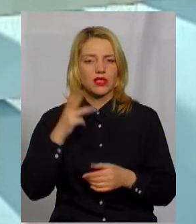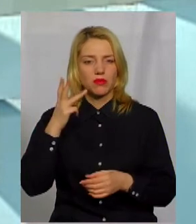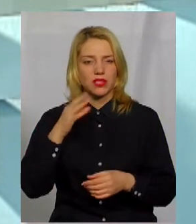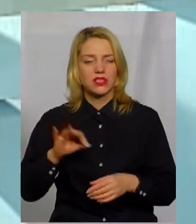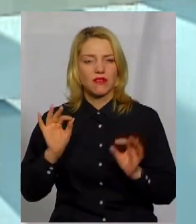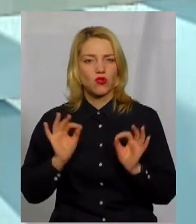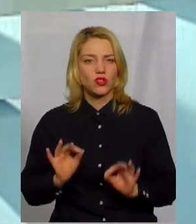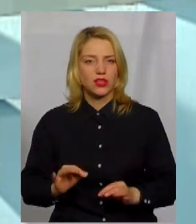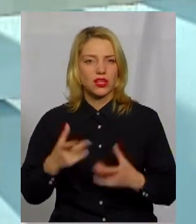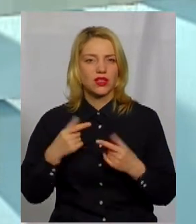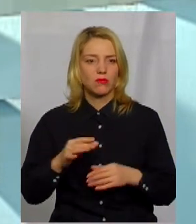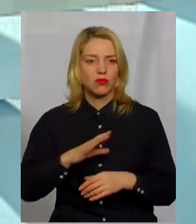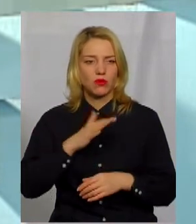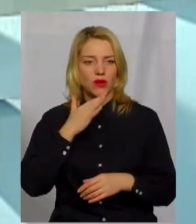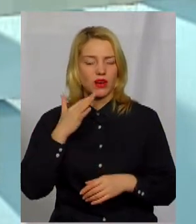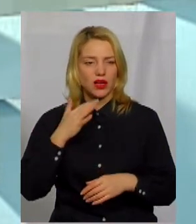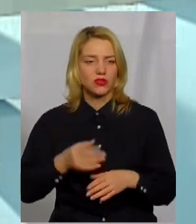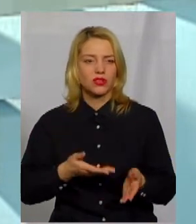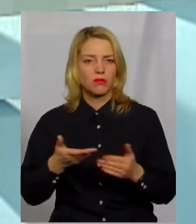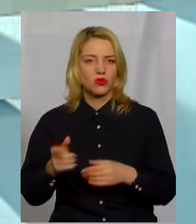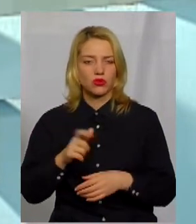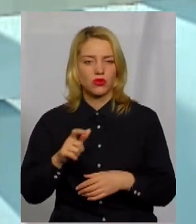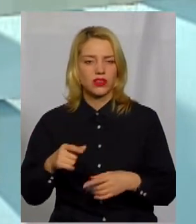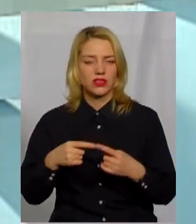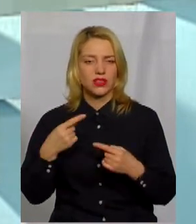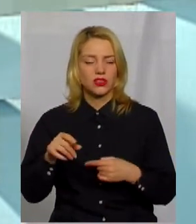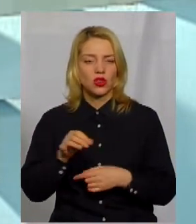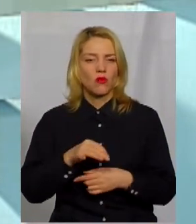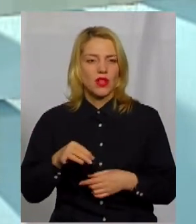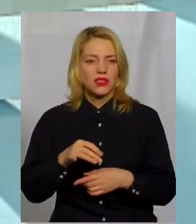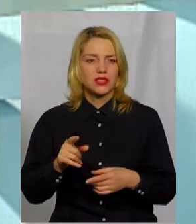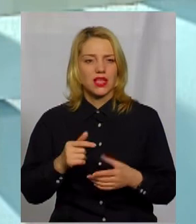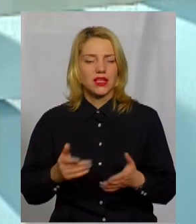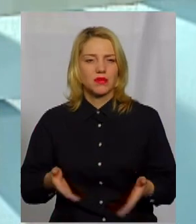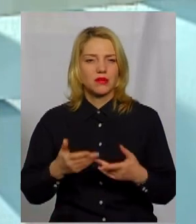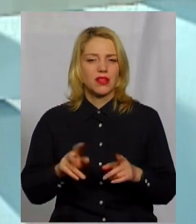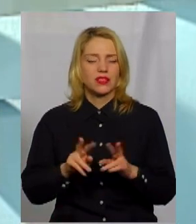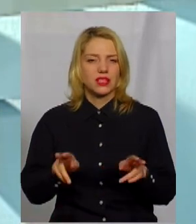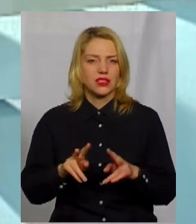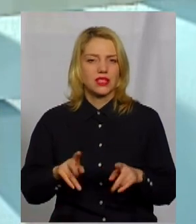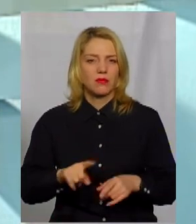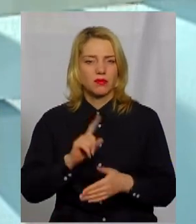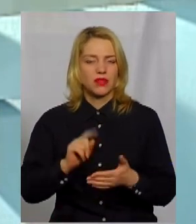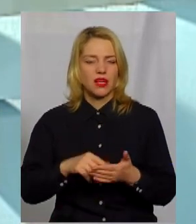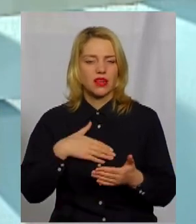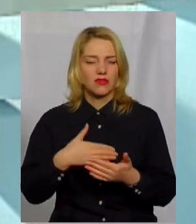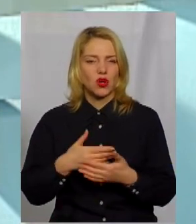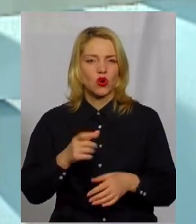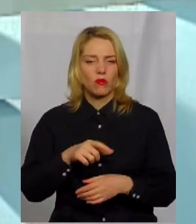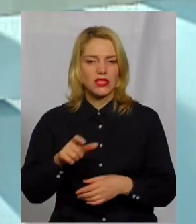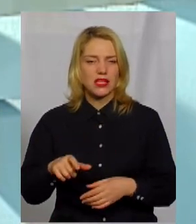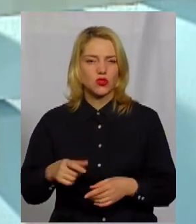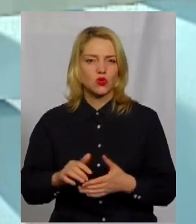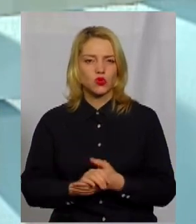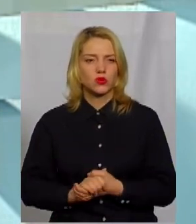в восени, де було дуже багато запрошених людей з інших областей, і піднімалися ті ж самі питання активізації громадянського